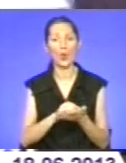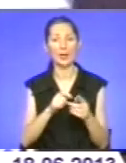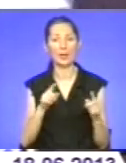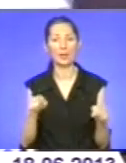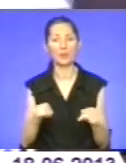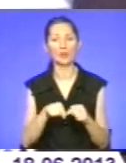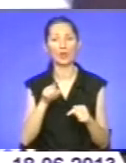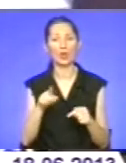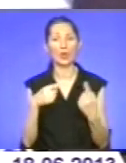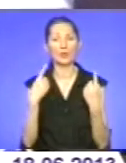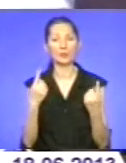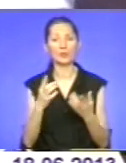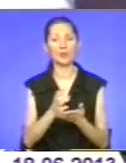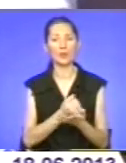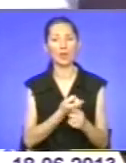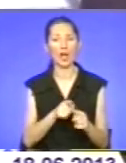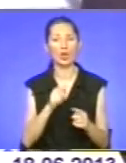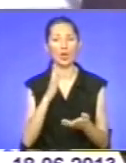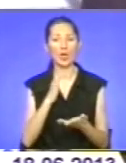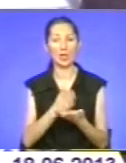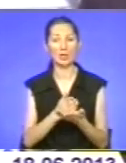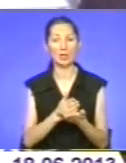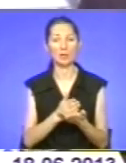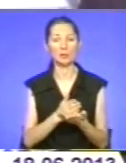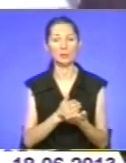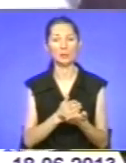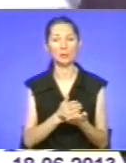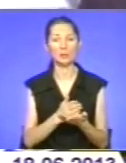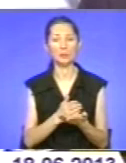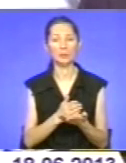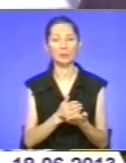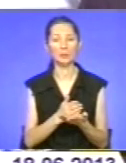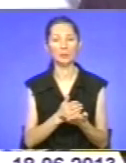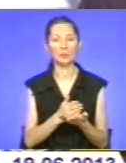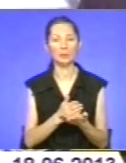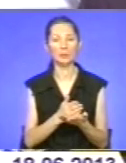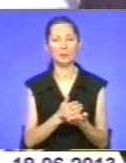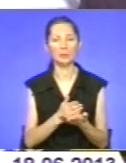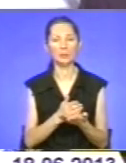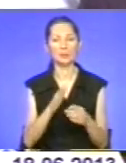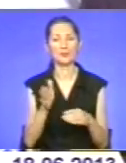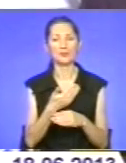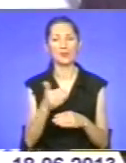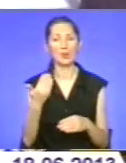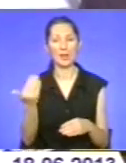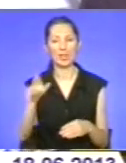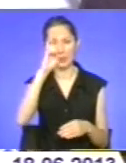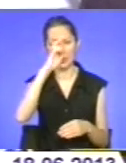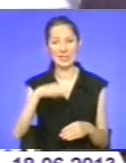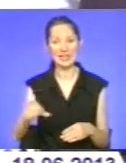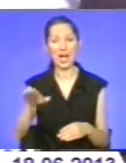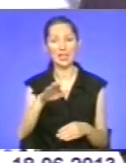значительний потенціал, який є між нашими країнами,